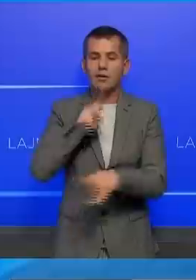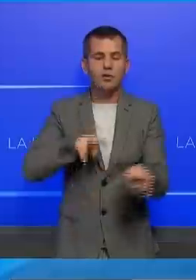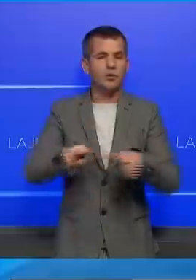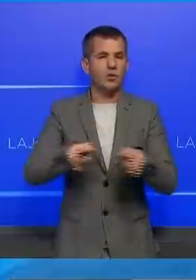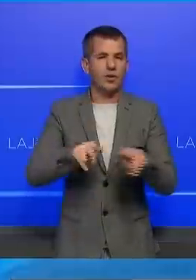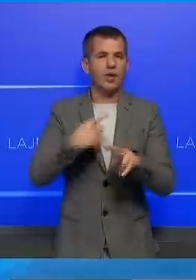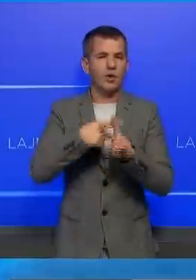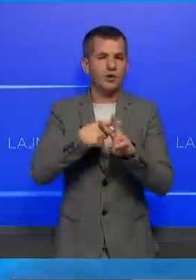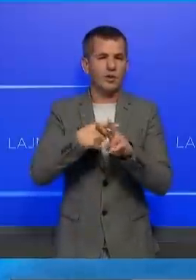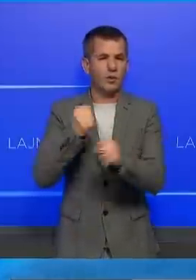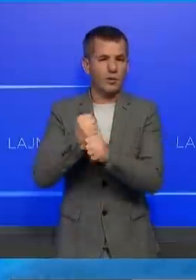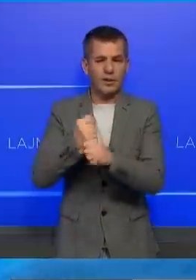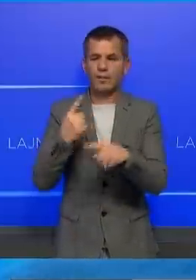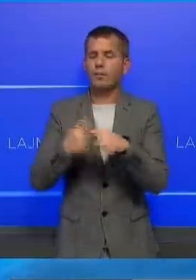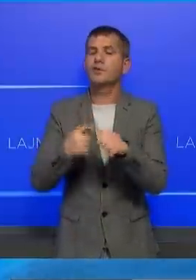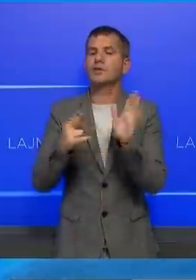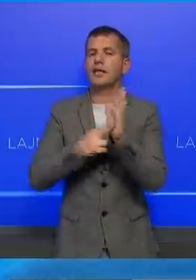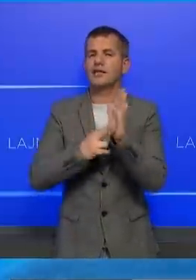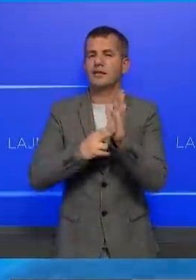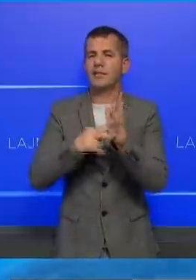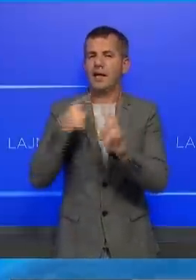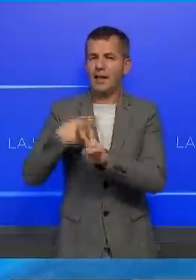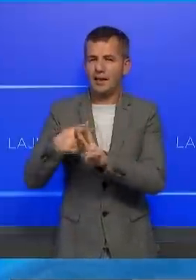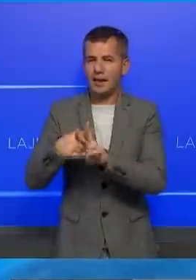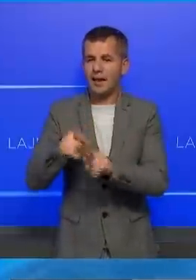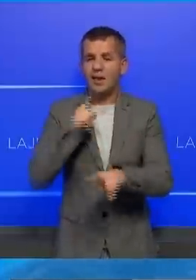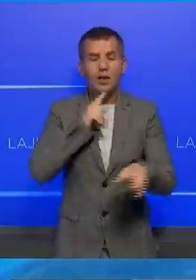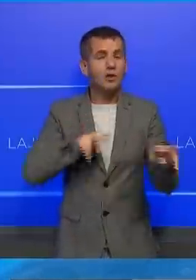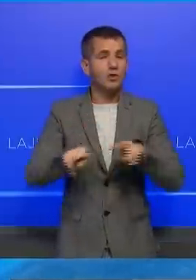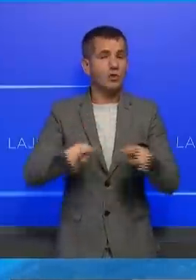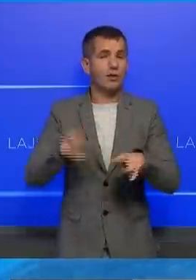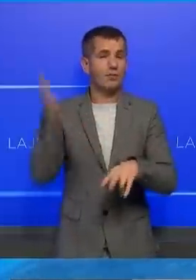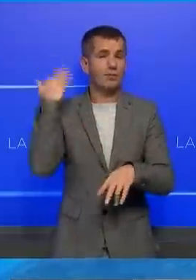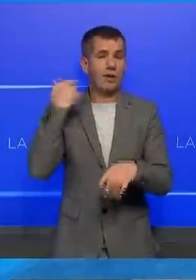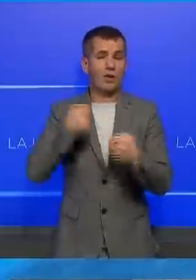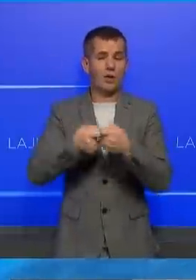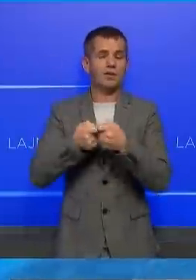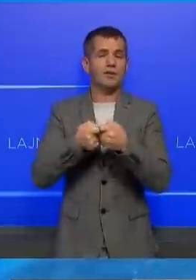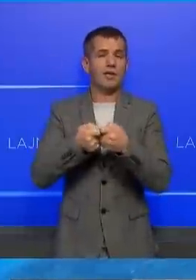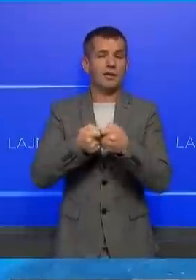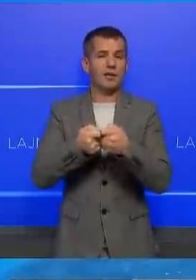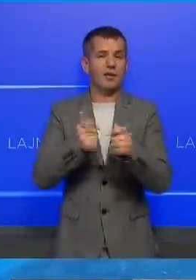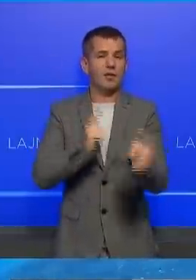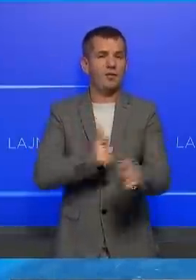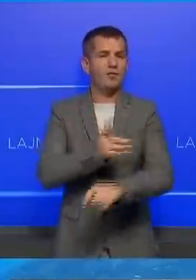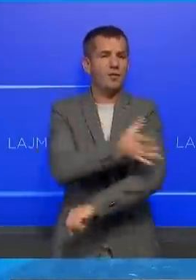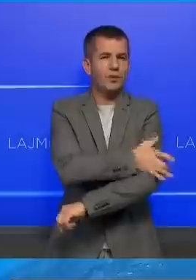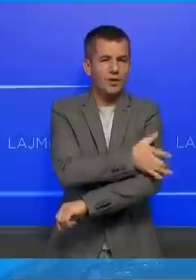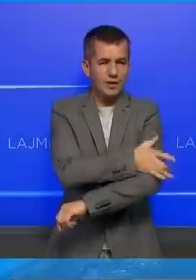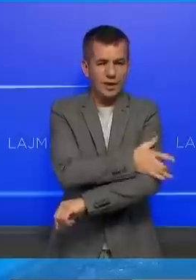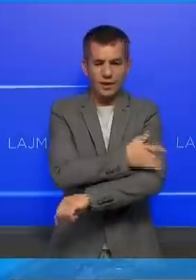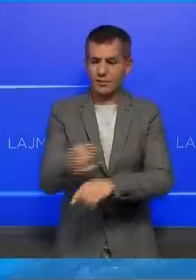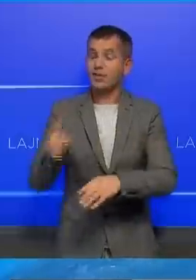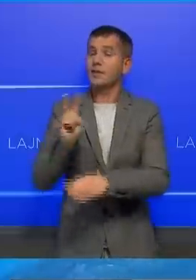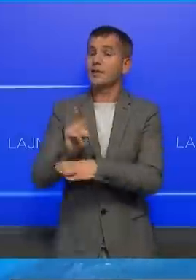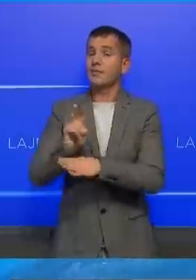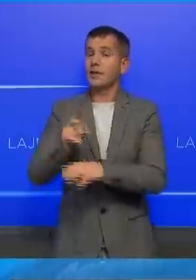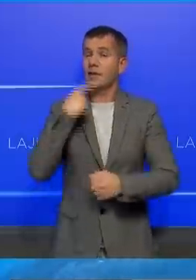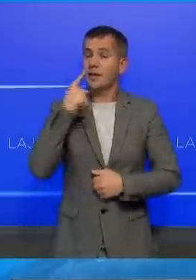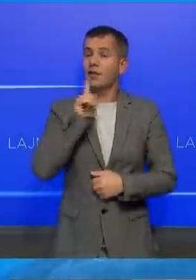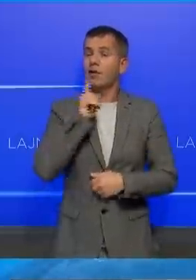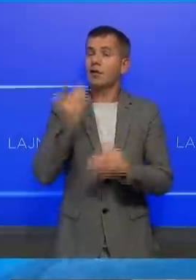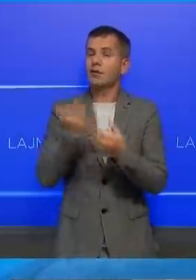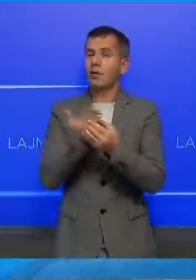jusni gucatit të nasim Haradinajt. Në gjyqimin dajklereve të organizatës së veteranve të ljuftës, dëshmitarja ka folur për